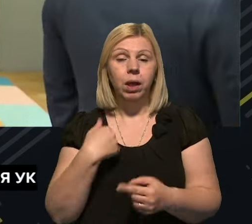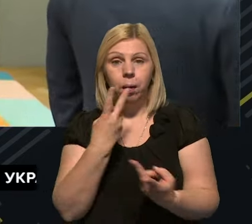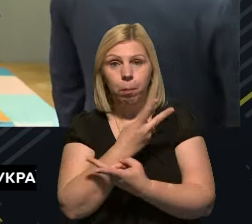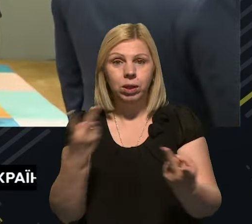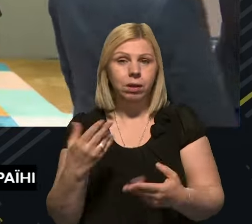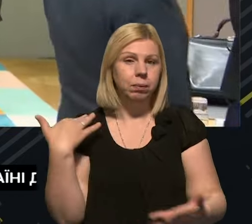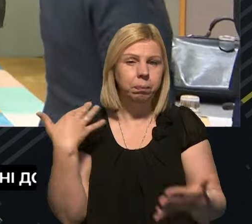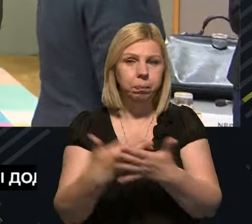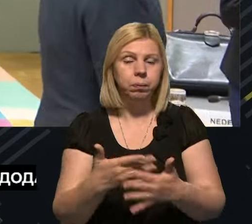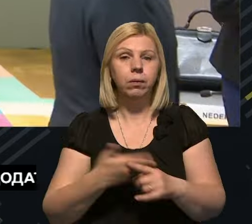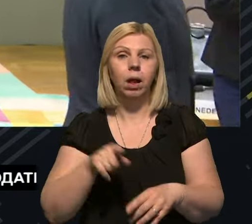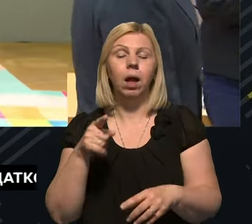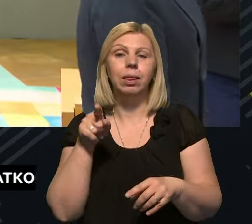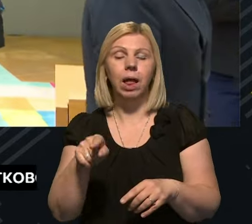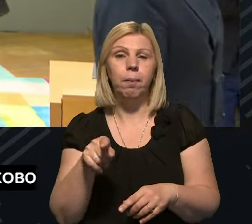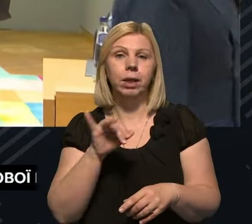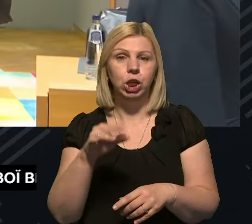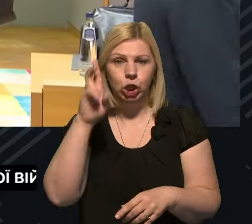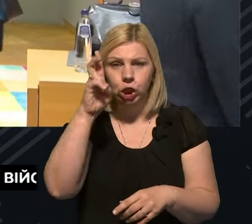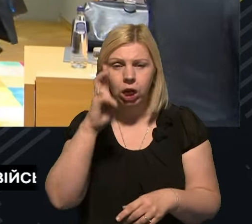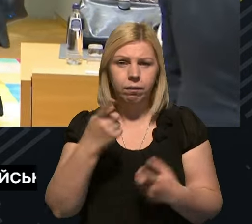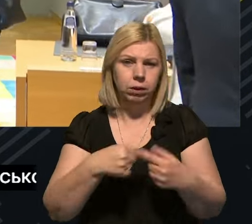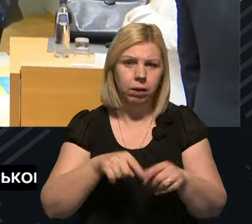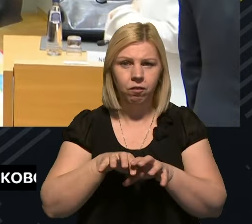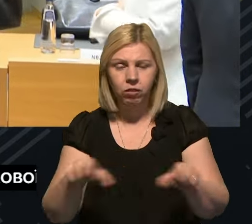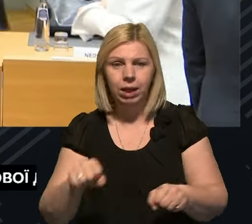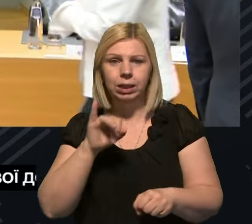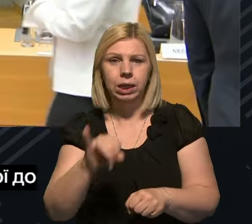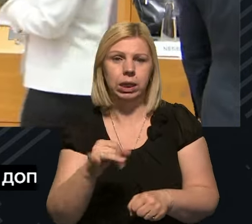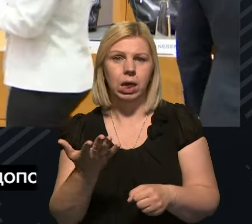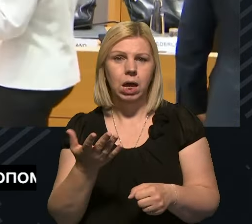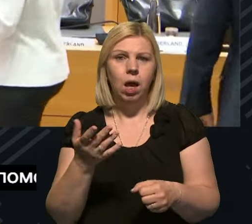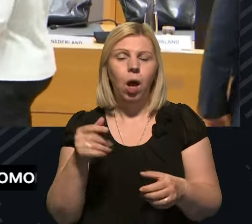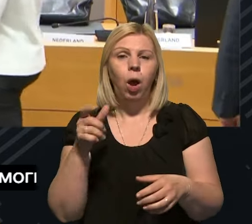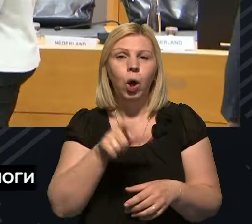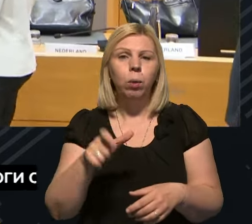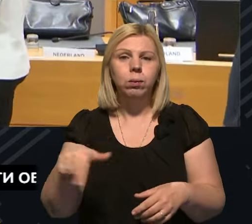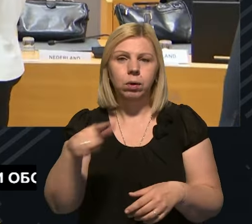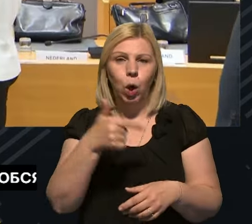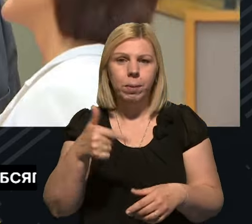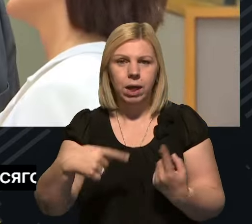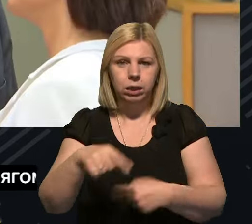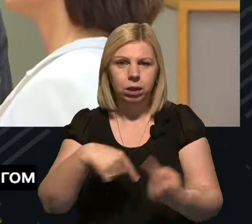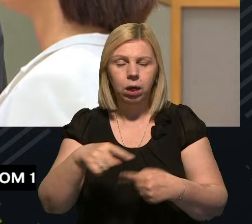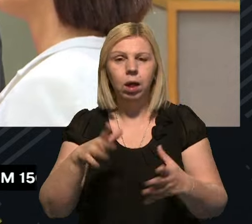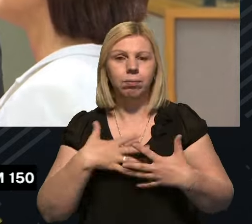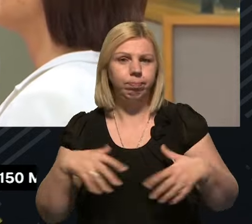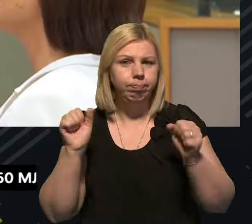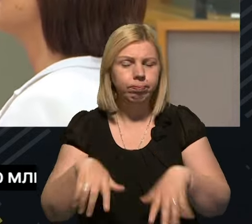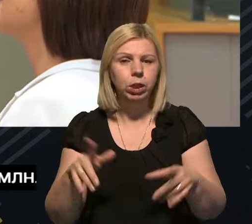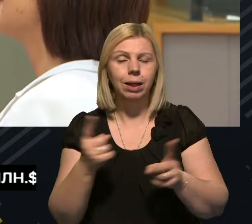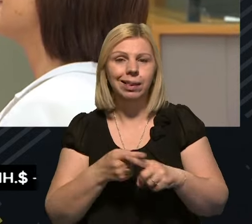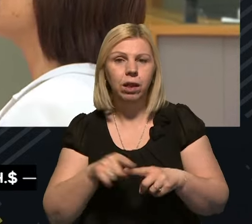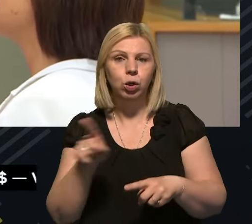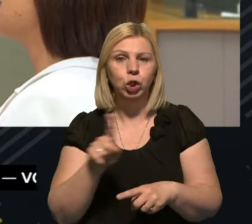попередні звіти, то там і державні органи влади, і організації громадянського суспільства докладалися до того, щоб